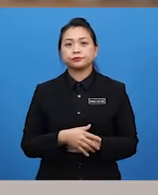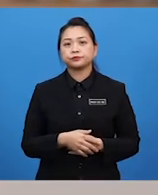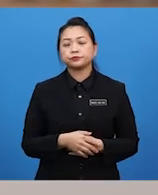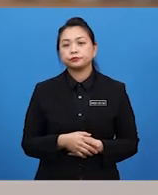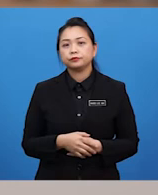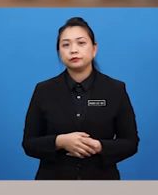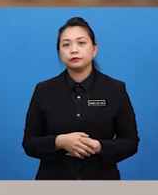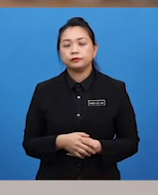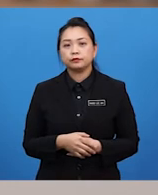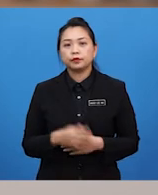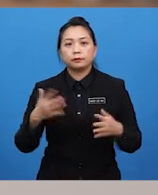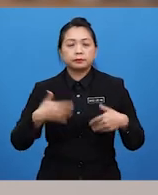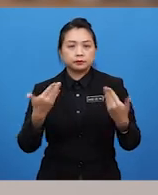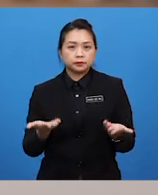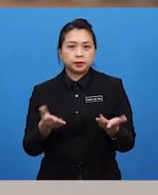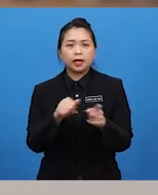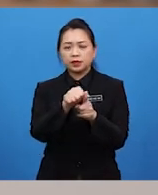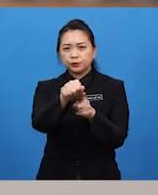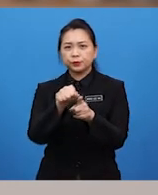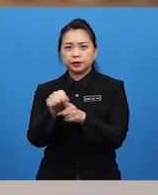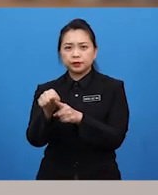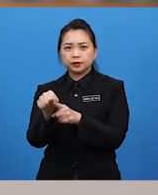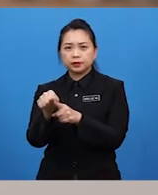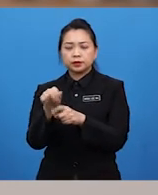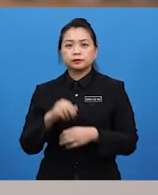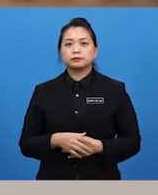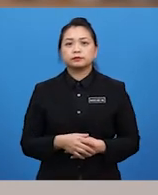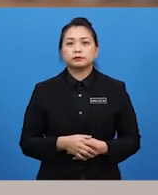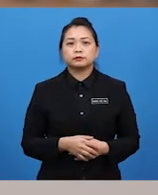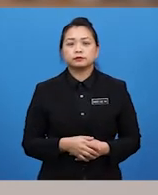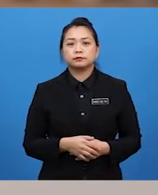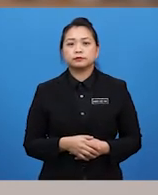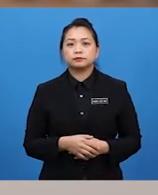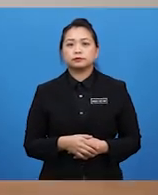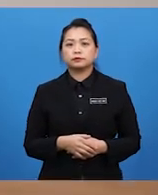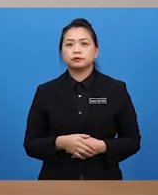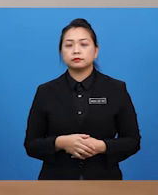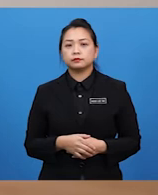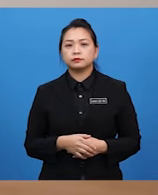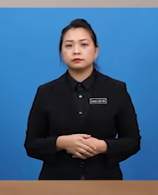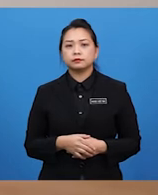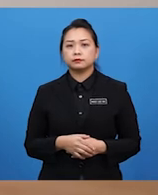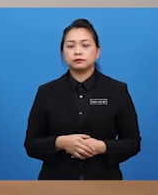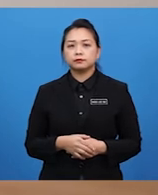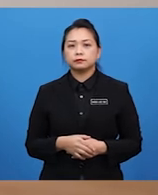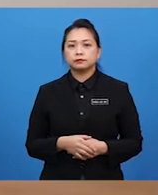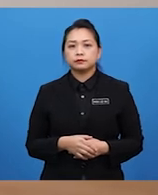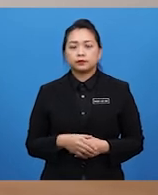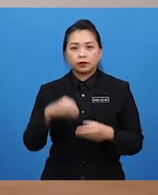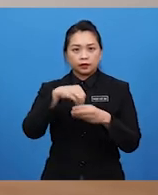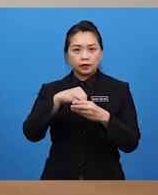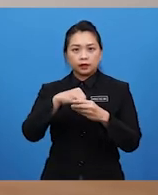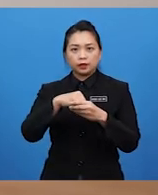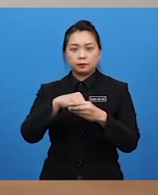sebenarnya saya pun nak tahu macam mana aspek pengeluar turut berperanan dalam seni visual ini. Untuk pengetahuan semua,